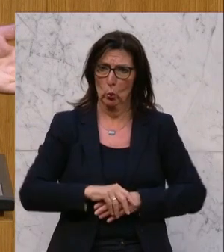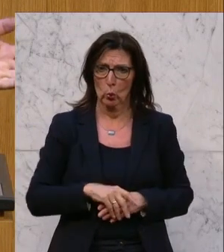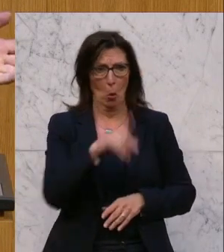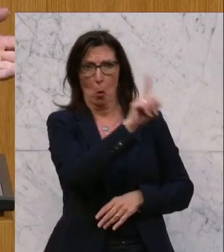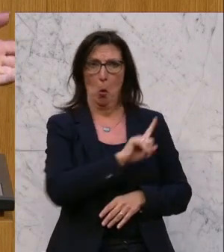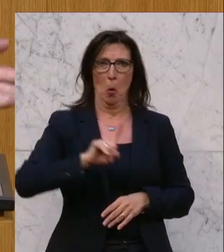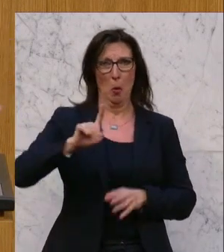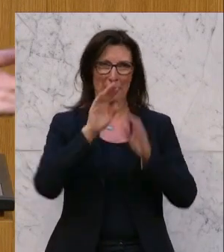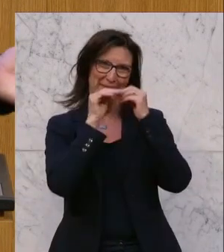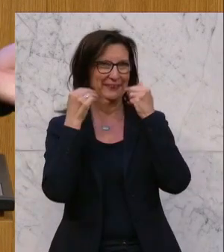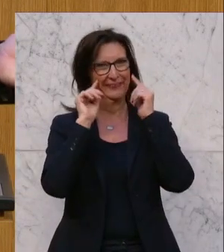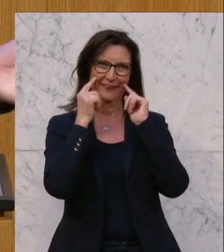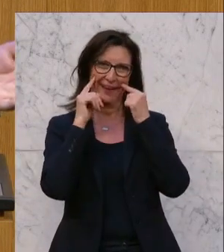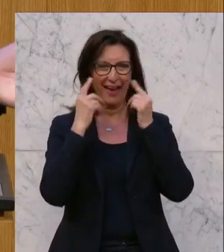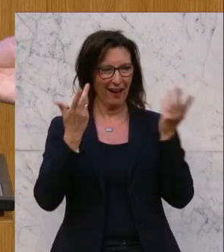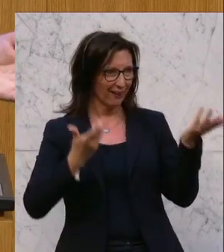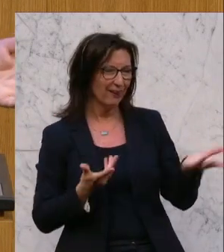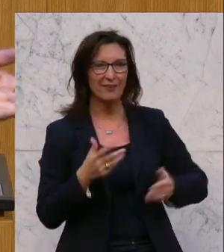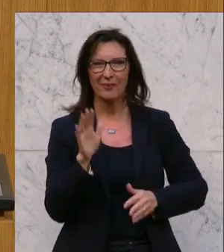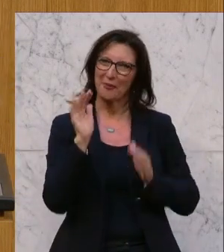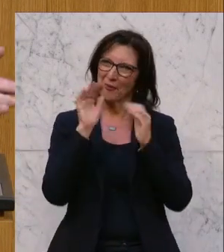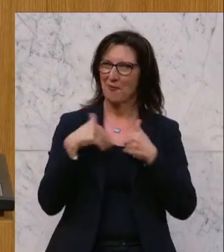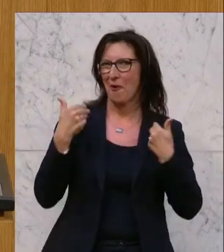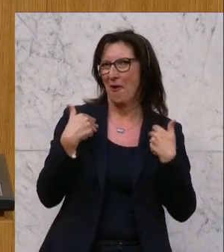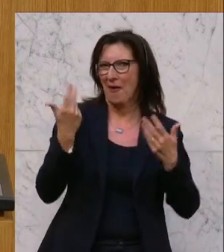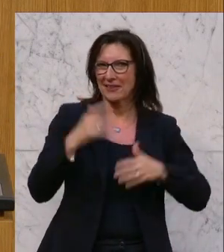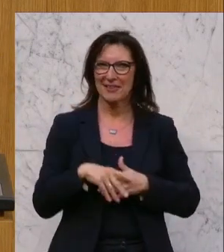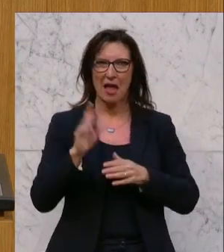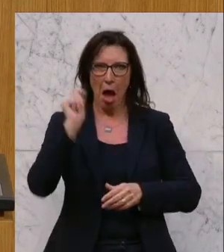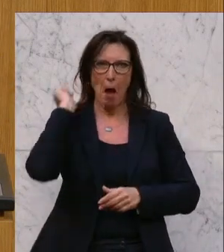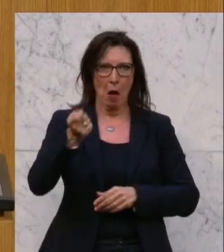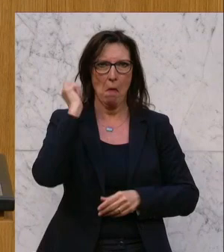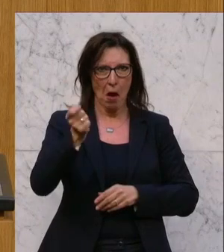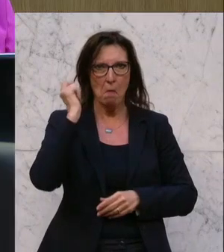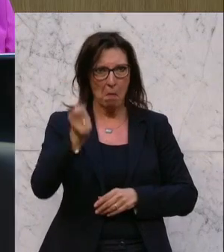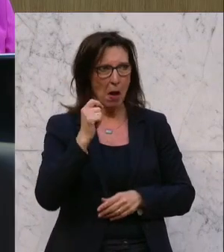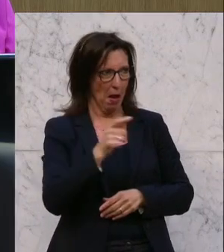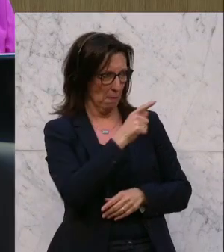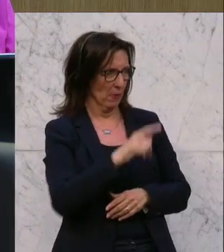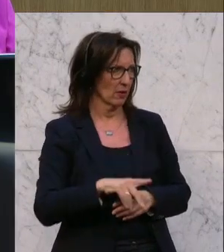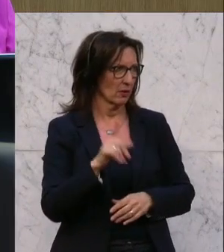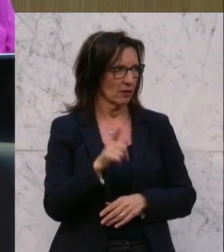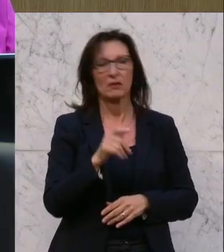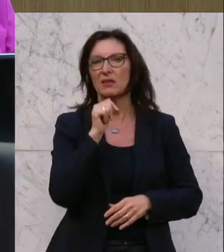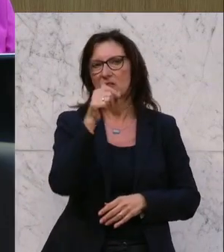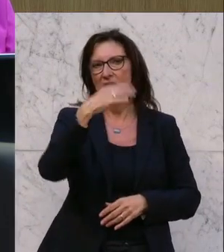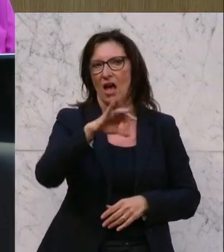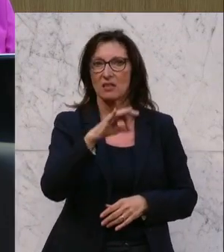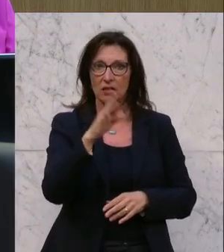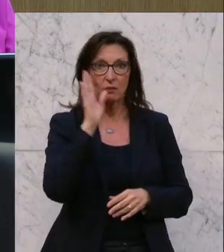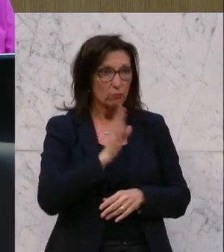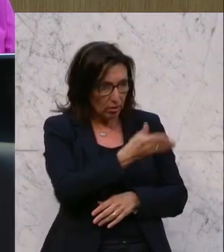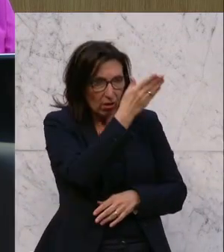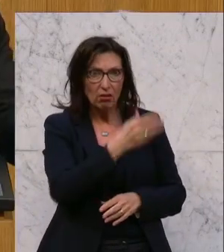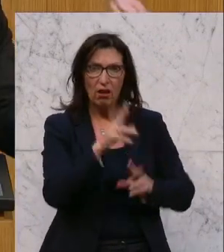heraus mit einem grinsenden Gesicht und freust dich nur, wenn du auf die Leute hinschlagen kannst. Nichts anderes. Recherchieren mal